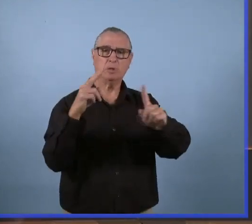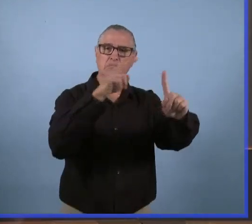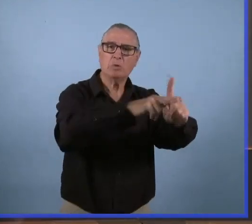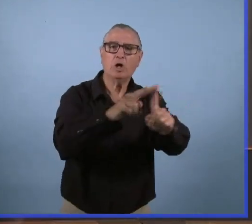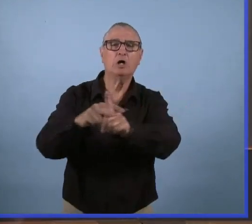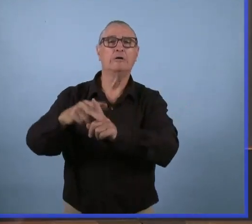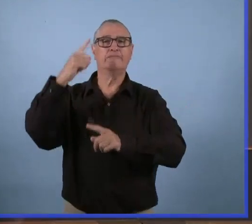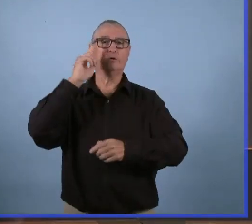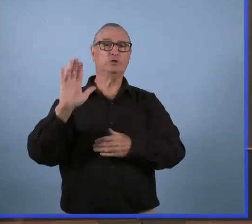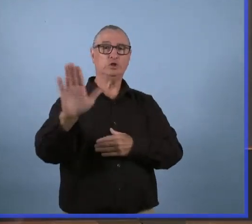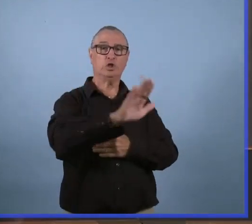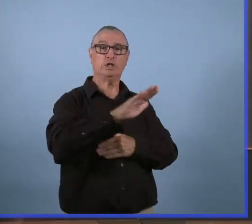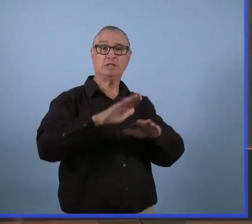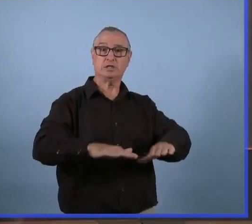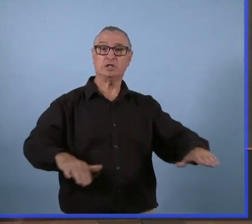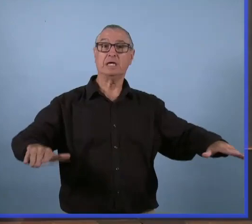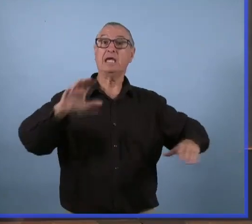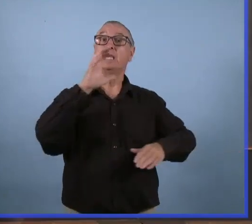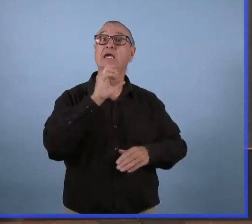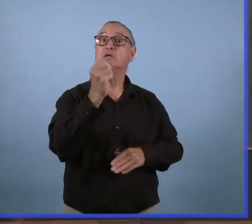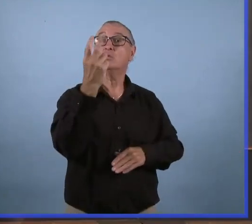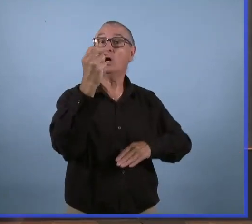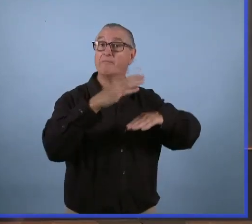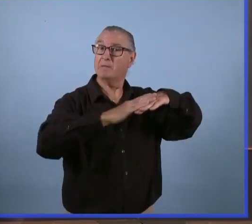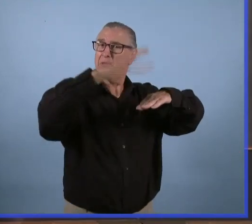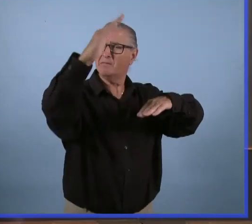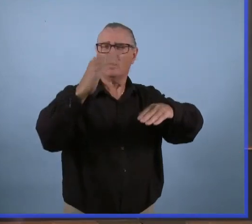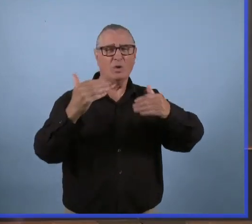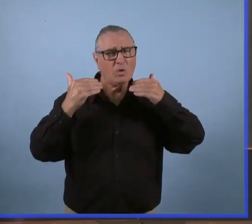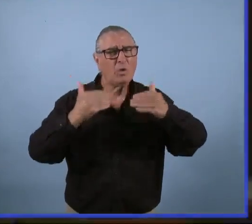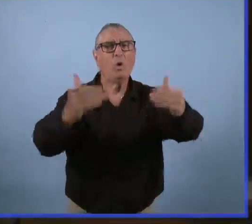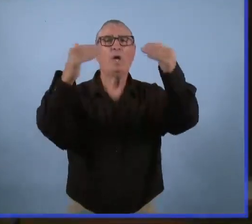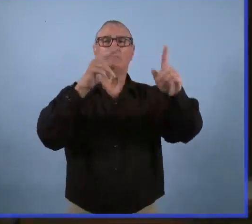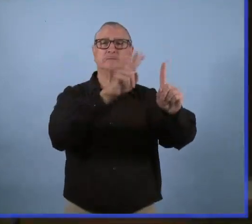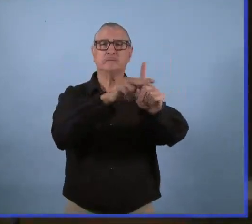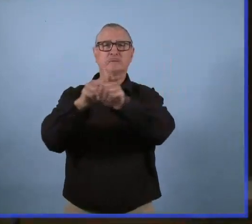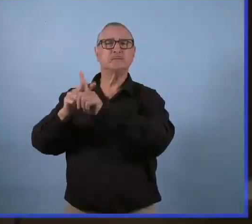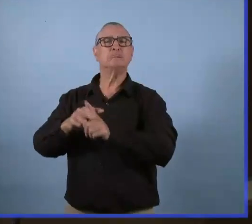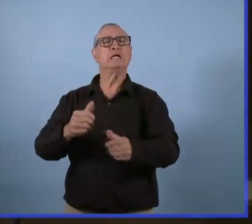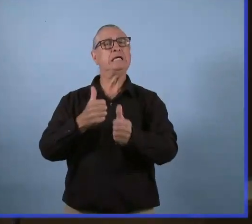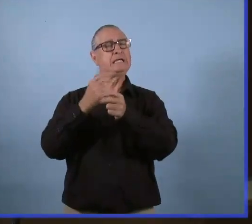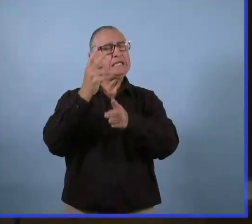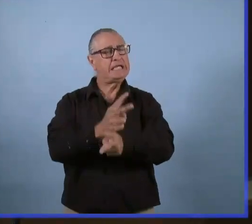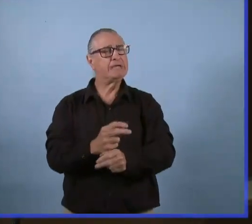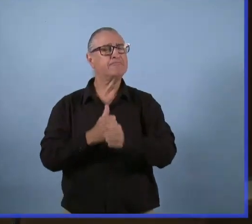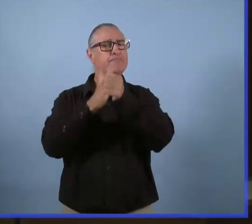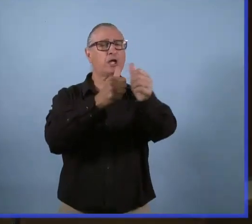ont 12 ans et plus, faites-les vacciner aussi et continue de respecter les gestes de base.